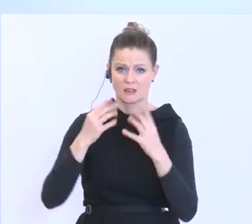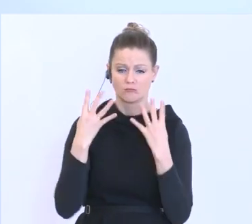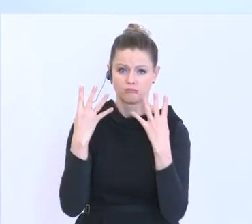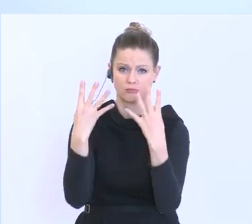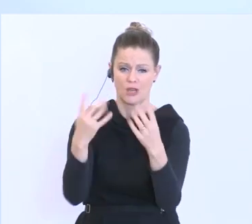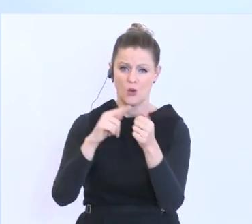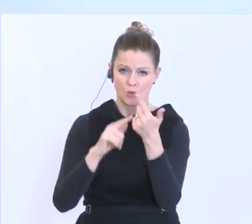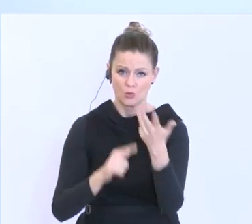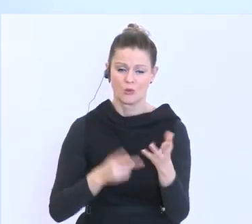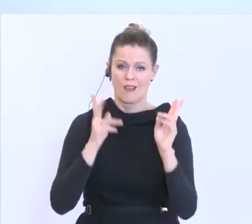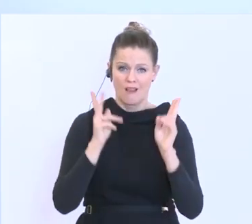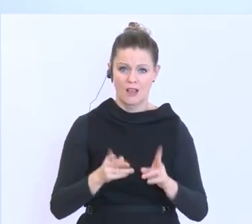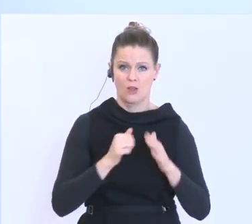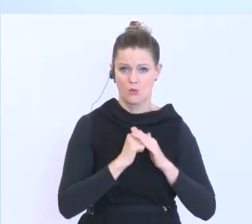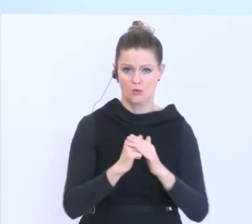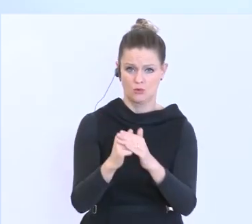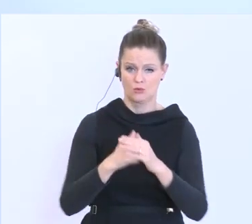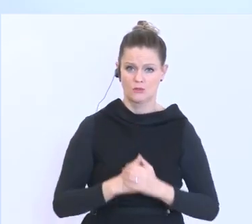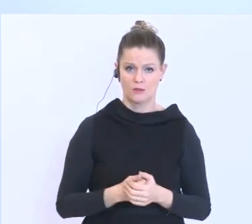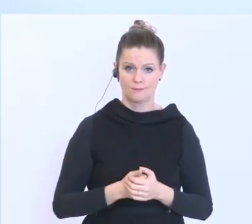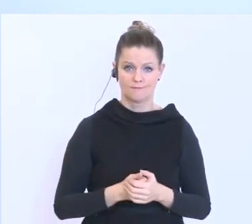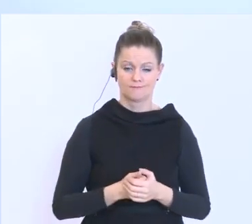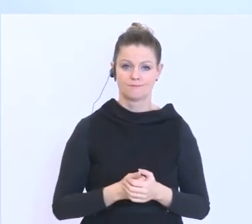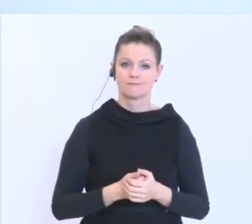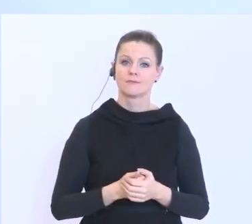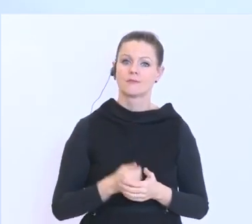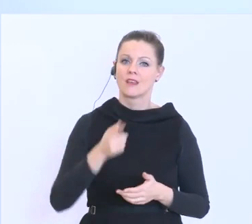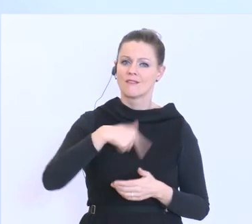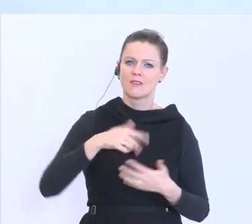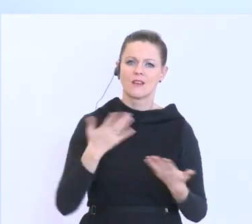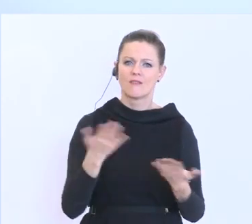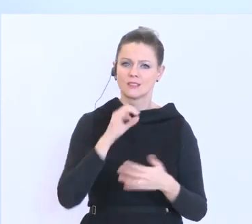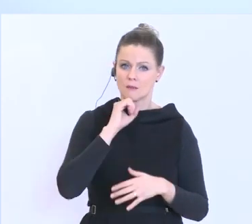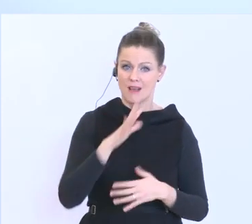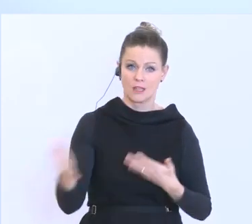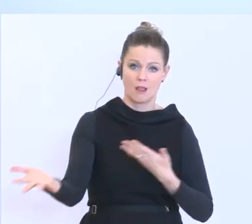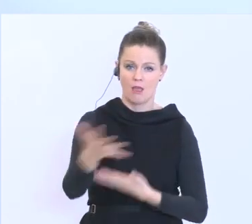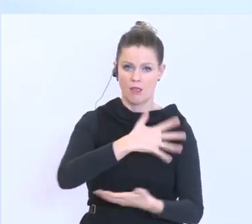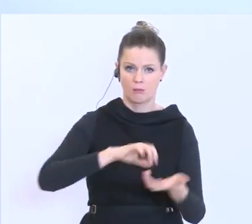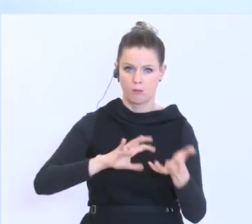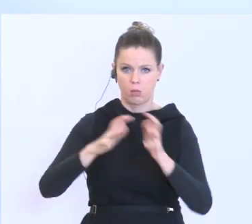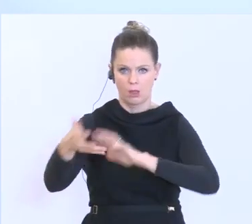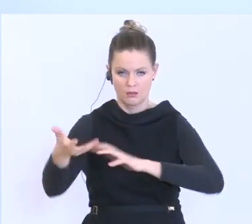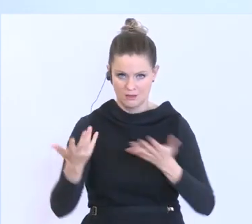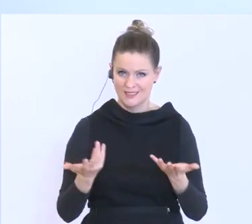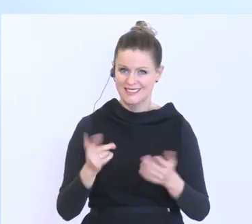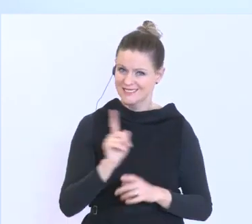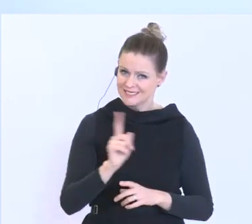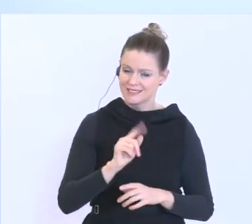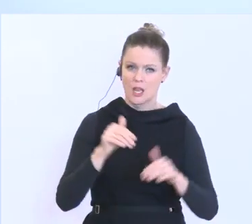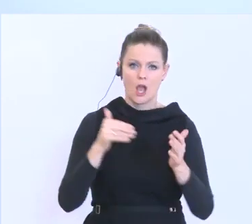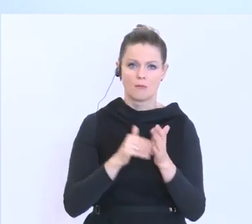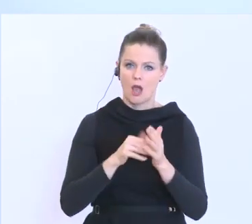Arbeitskräfte zur Verfügung zu stellen. Was wir nicht wollen, ist, dass die Ernte auf den Feldern verrottet, dass es eben auch keine Verarbeitung der